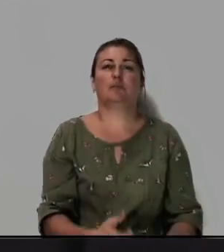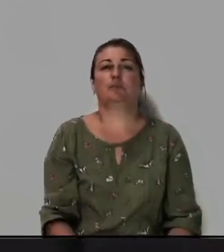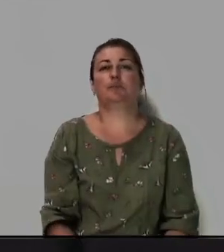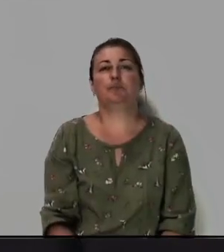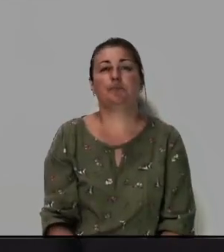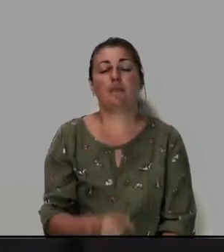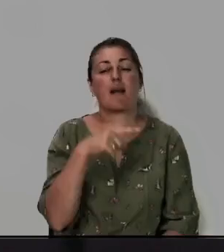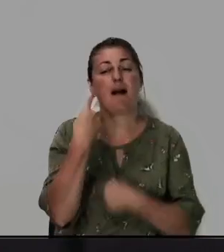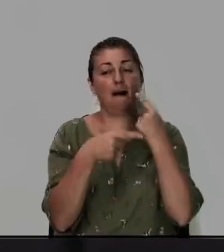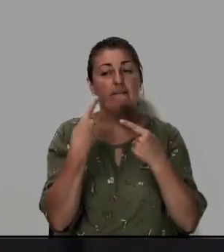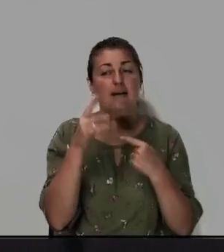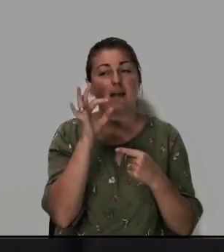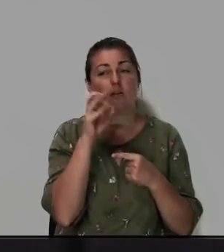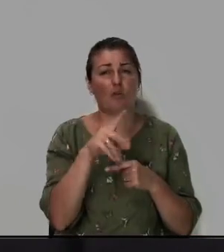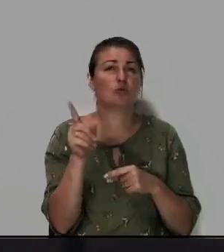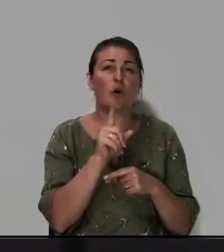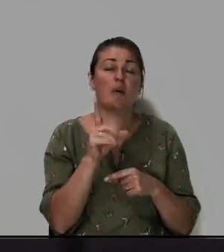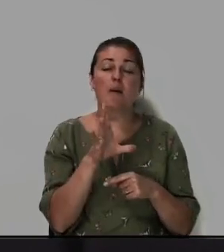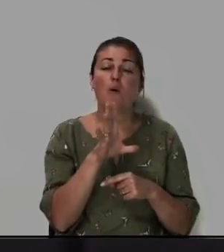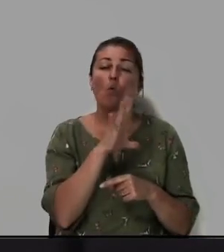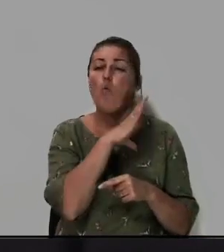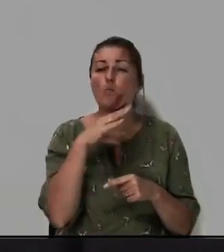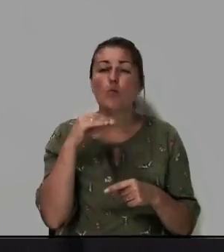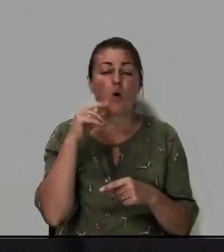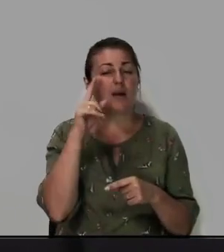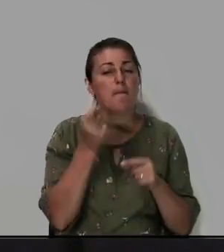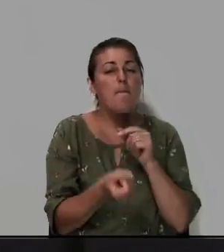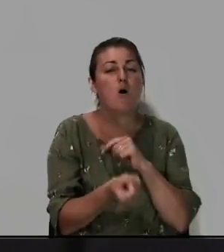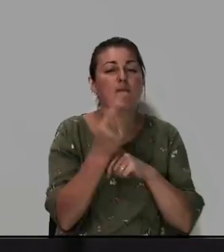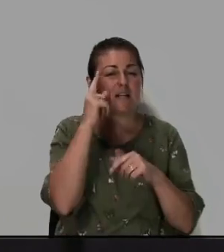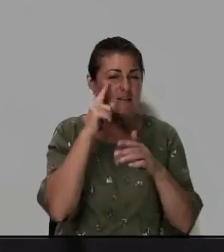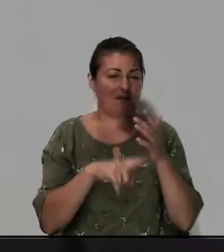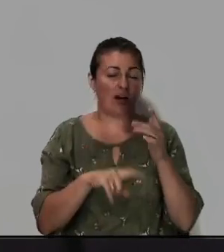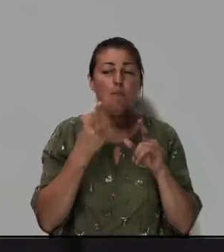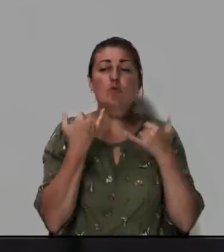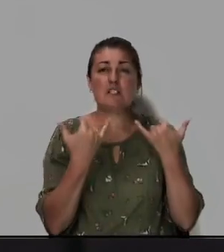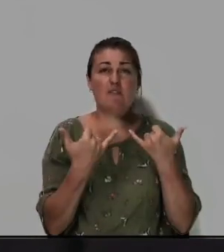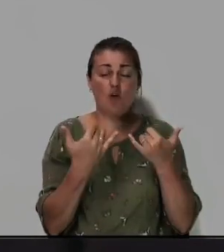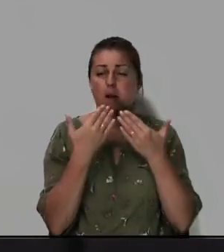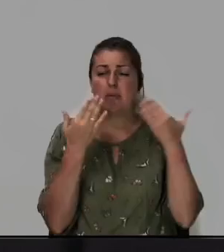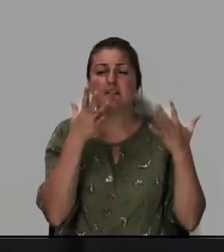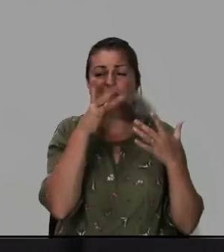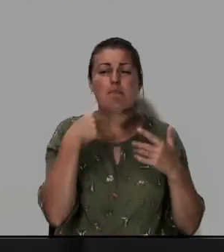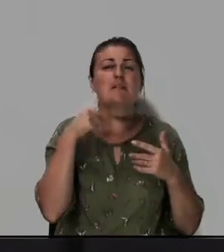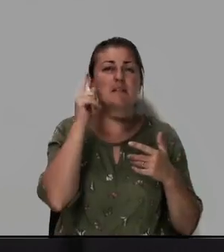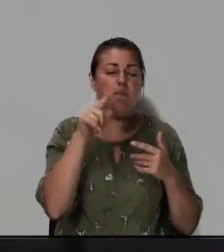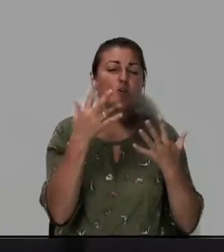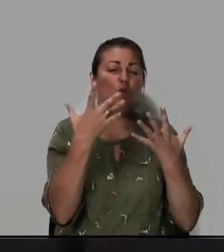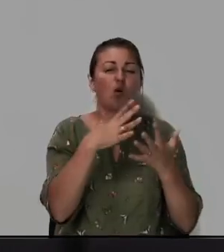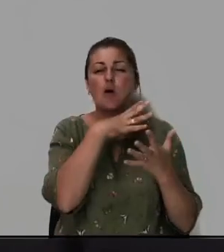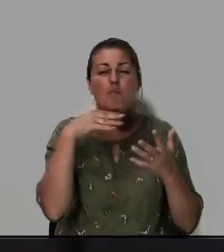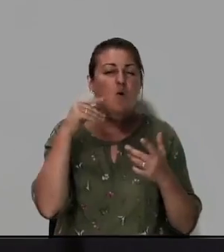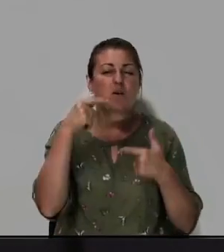говорить о том чтобы у многих появилась вера потому что сегодня последнее время мы знаем сколько много